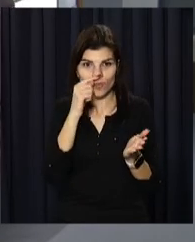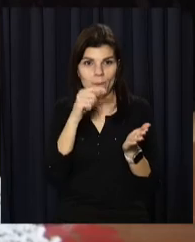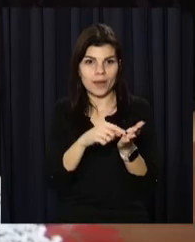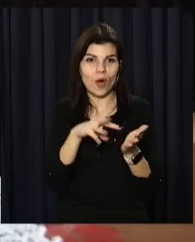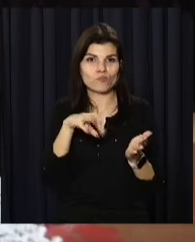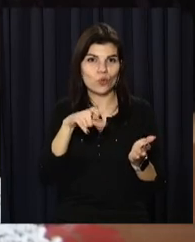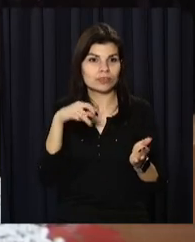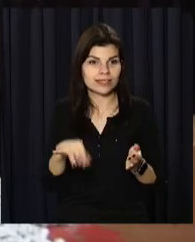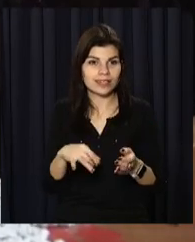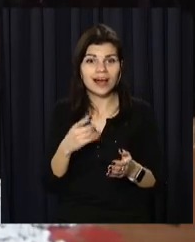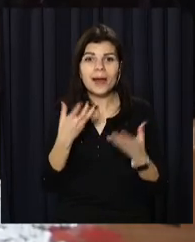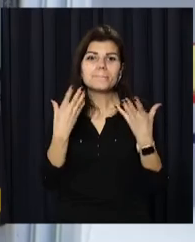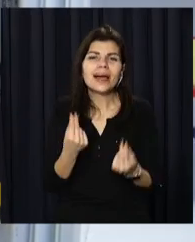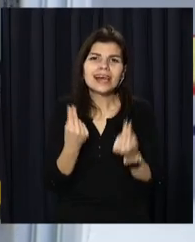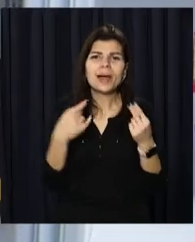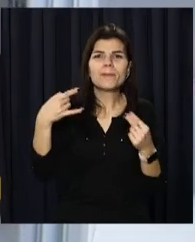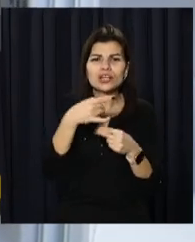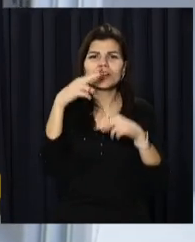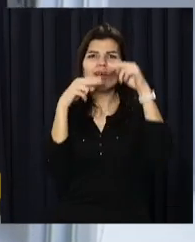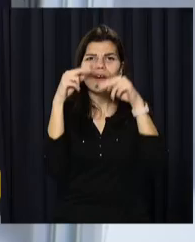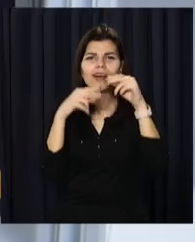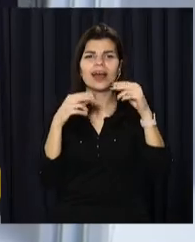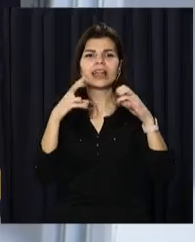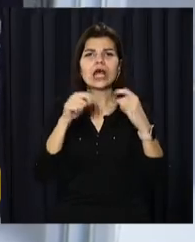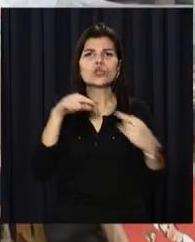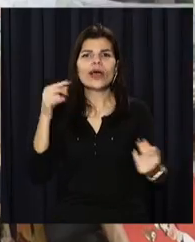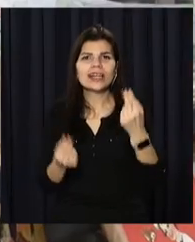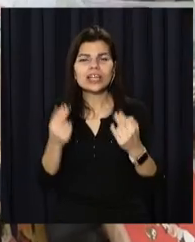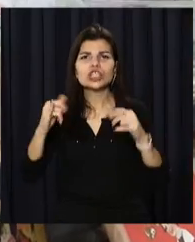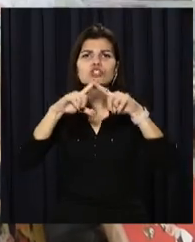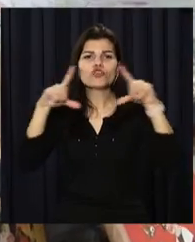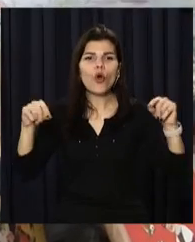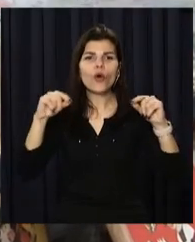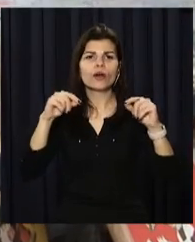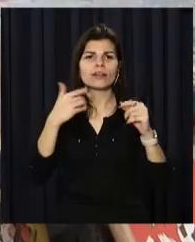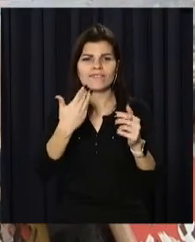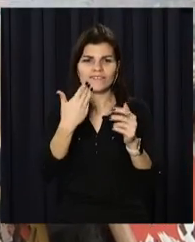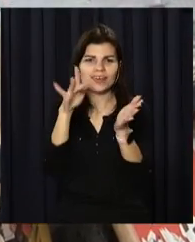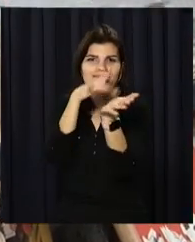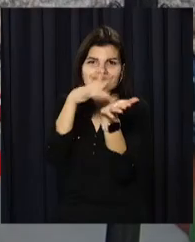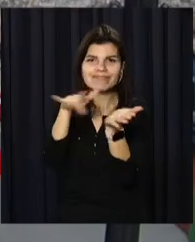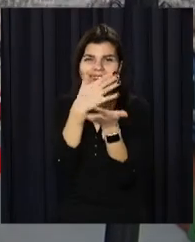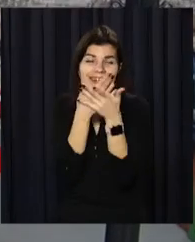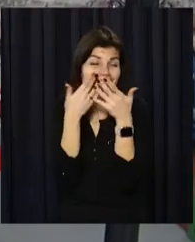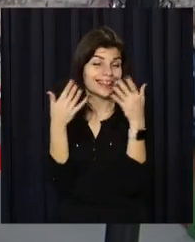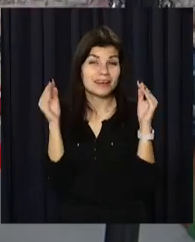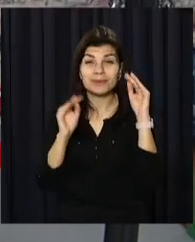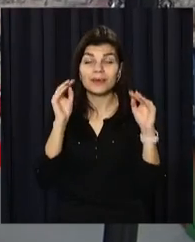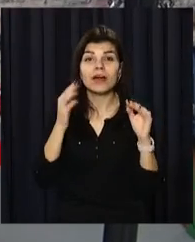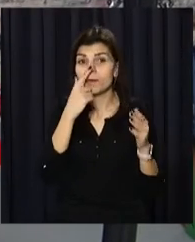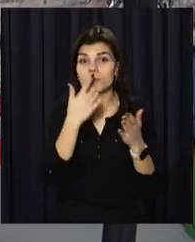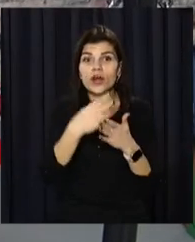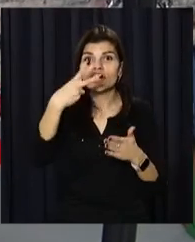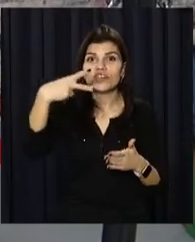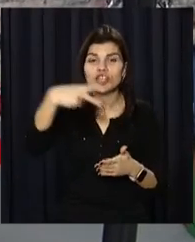дитинства. М'які іграшки, машинки, конструктори, настільні ігри та шкільне приладдя. Колекція музею дитинства нараховує понад